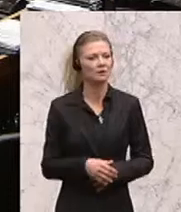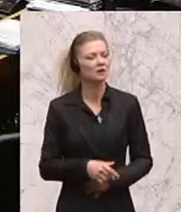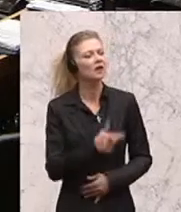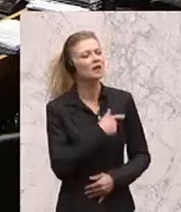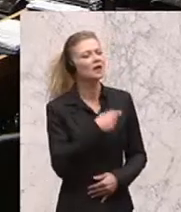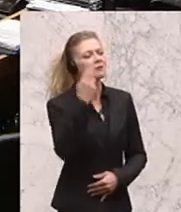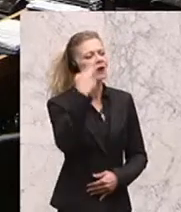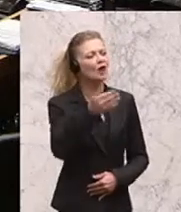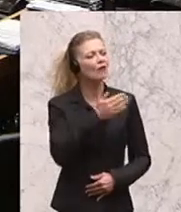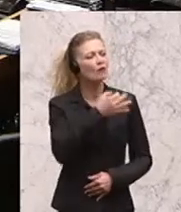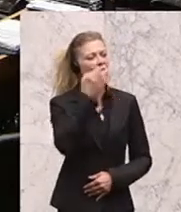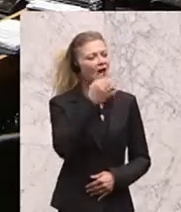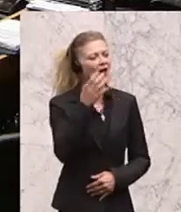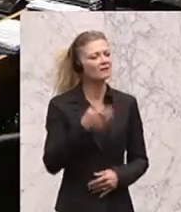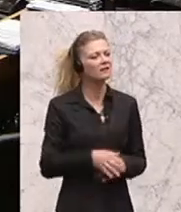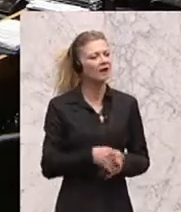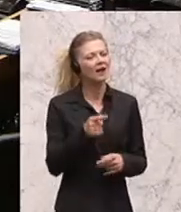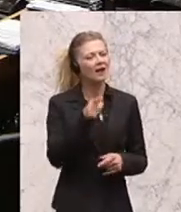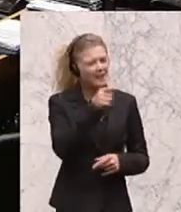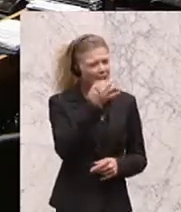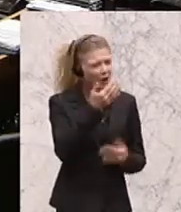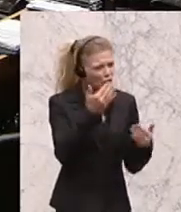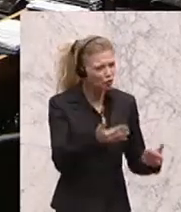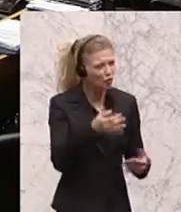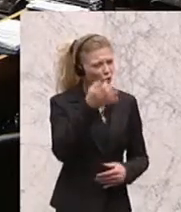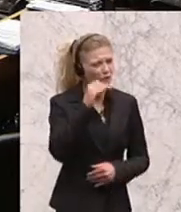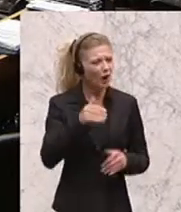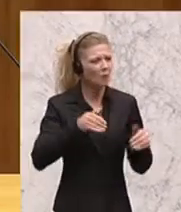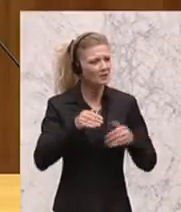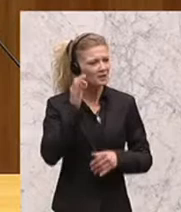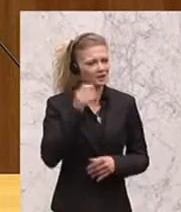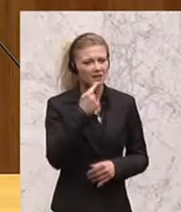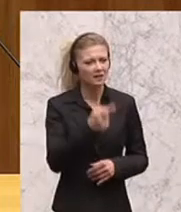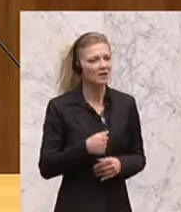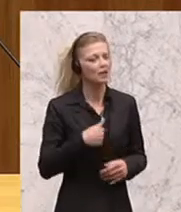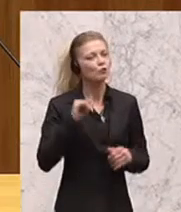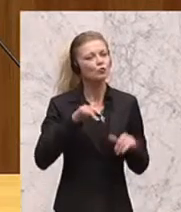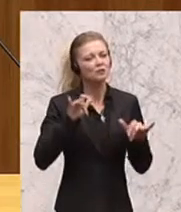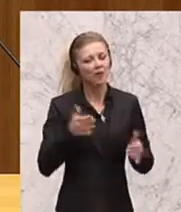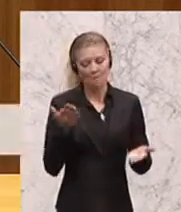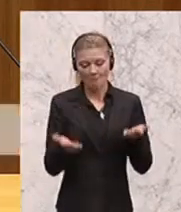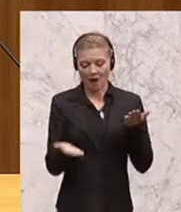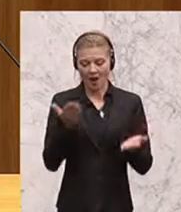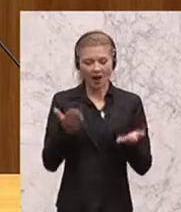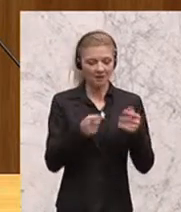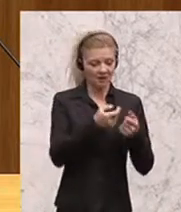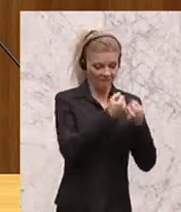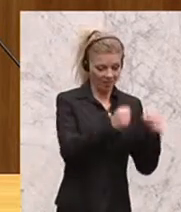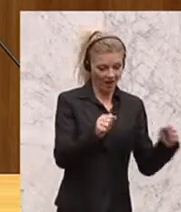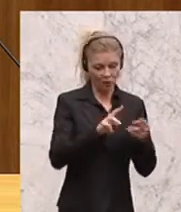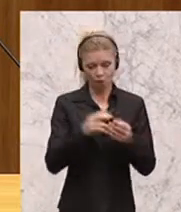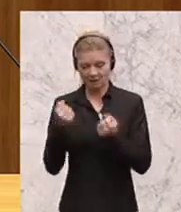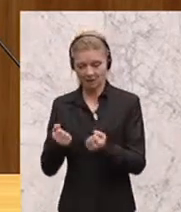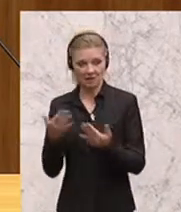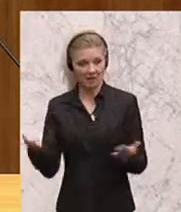Frau Ministerin, es muss eine Balance zwischen Freiheit und Sicherheit sein. Und es ist genau die